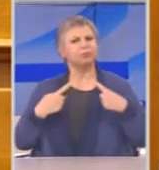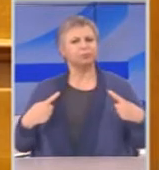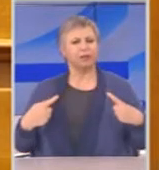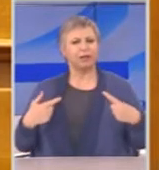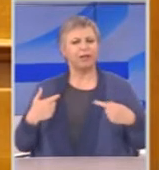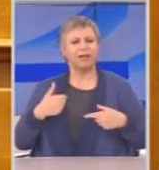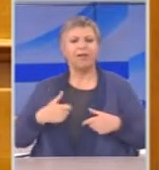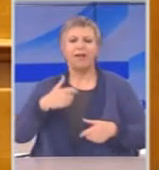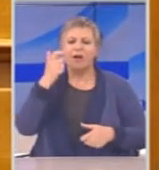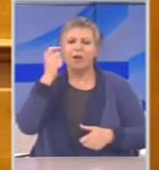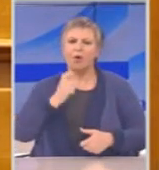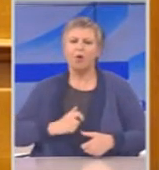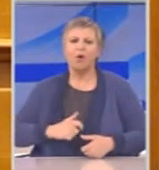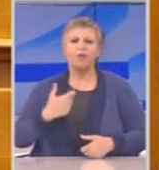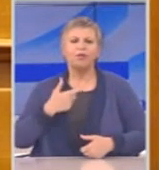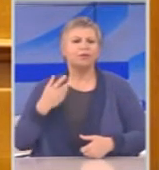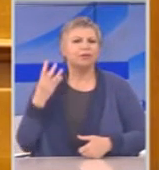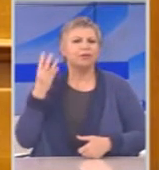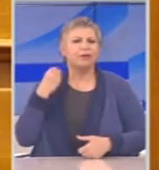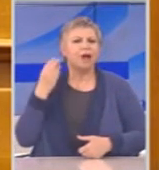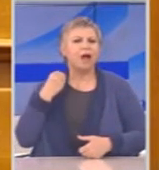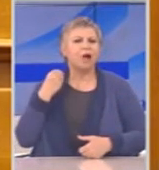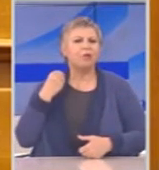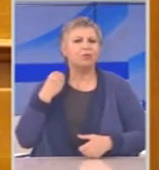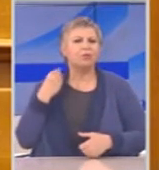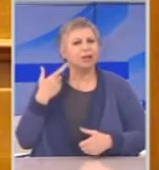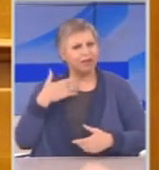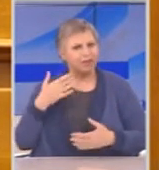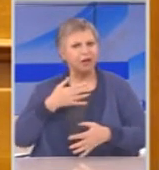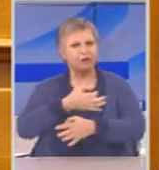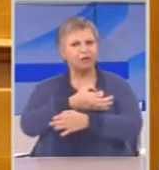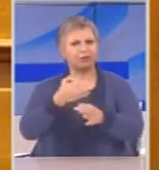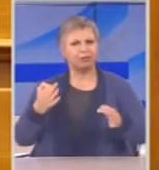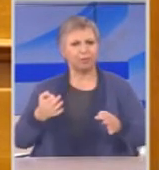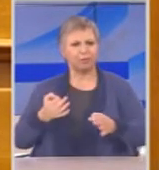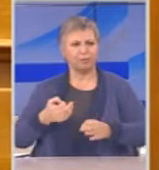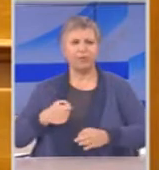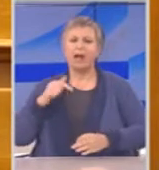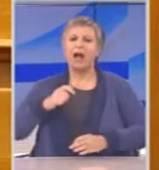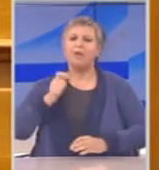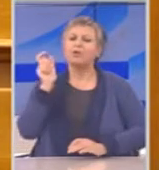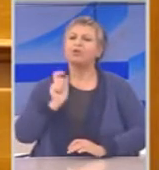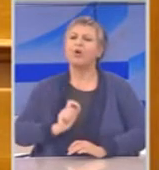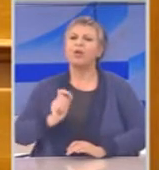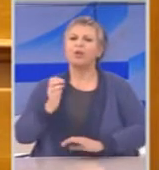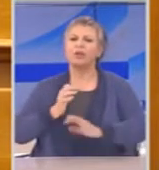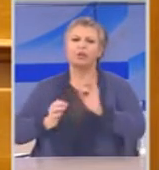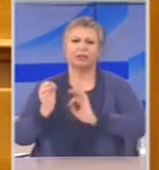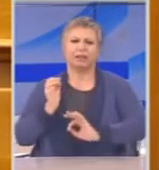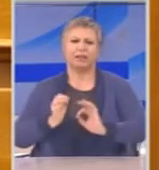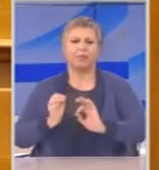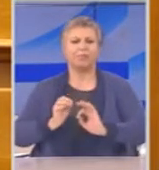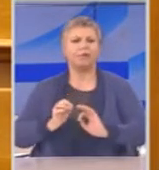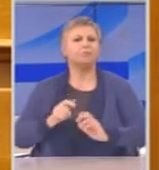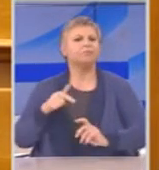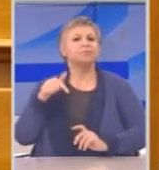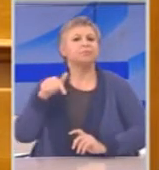σας, πως ο Νίκος Μπελογιάννης, μέλος της Κεντρικής Επιτροπής του Κομμουνιστικού Κόμματος της Ελλάδας,